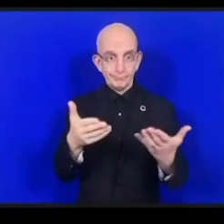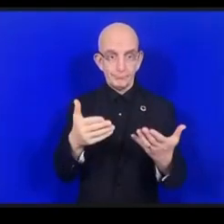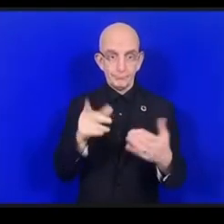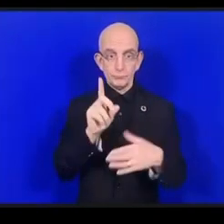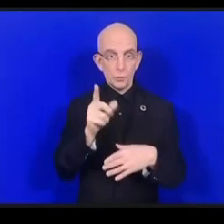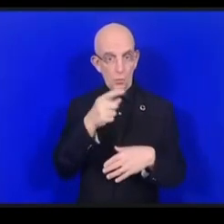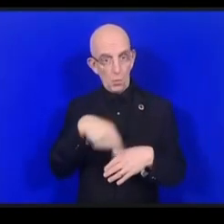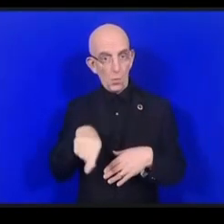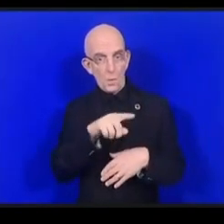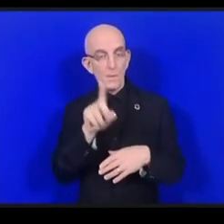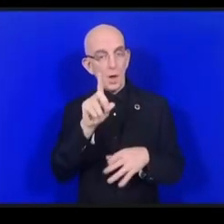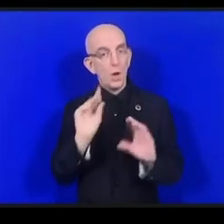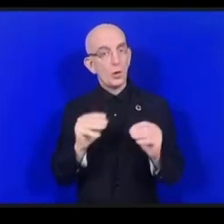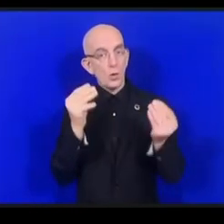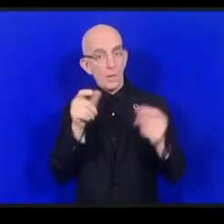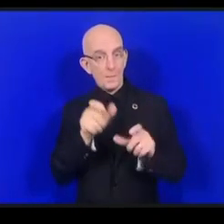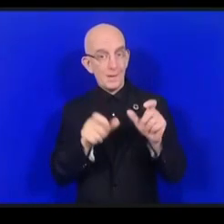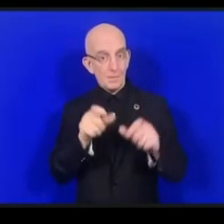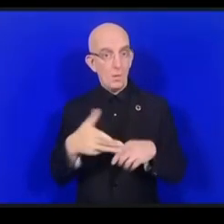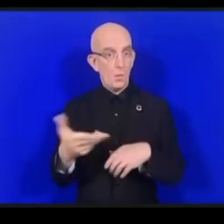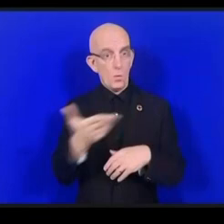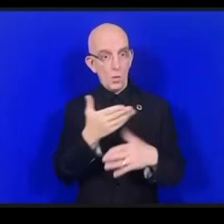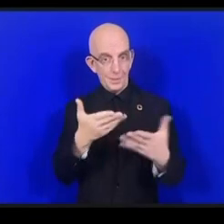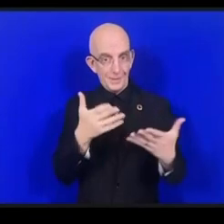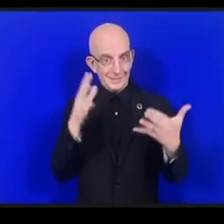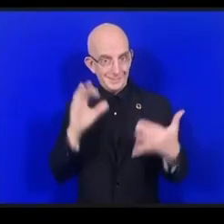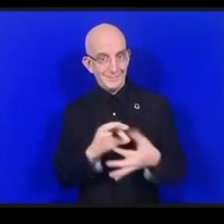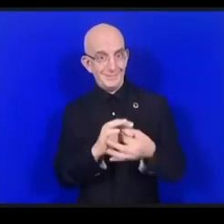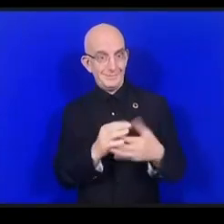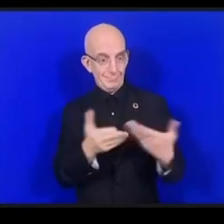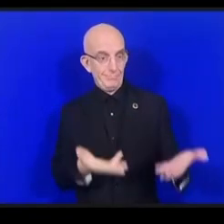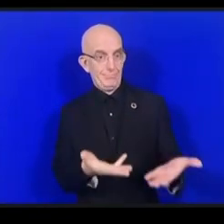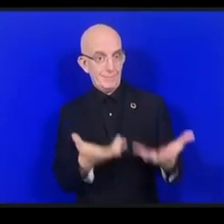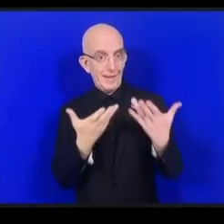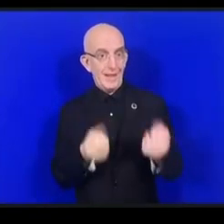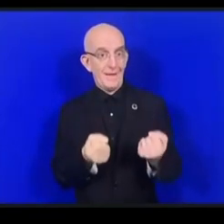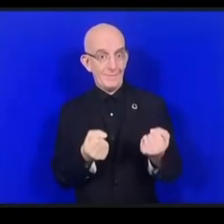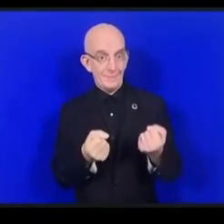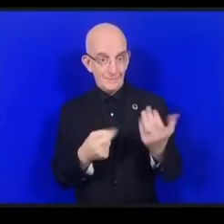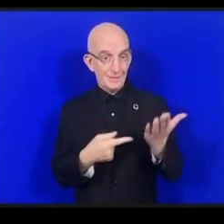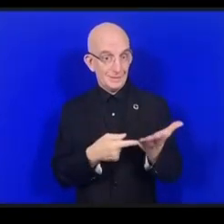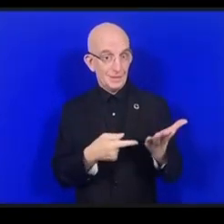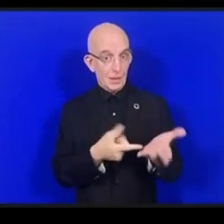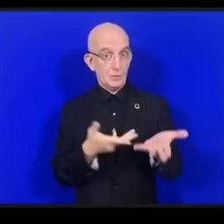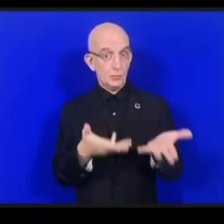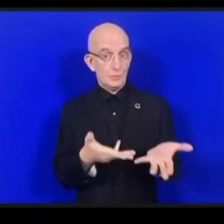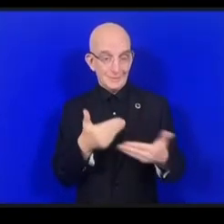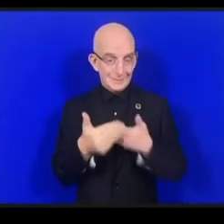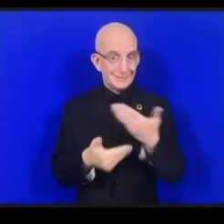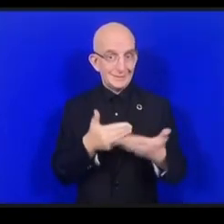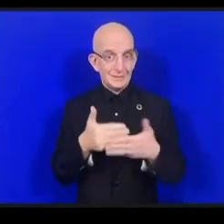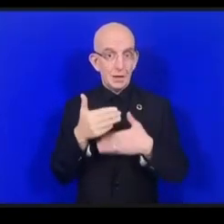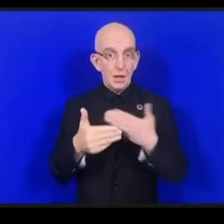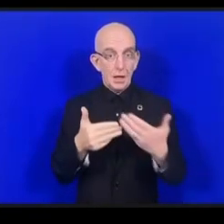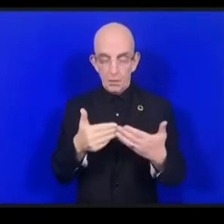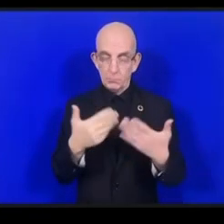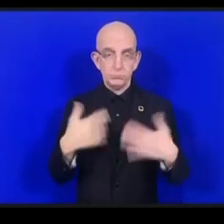وذلك لأن الشباب يحسنون استخدام